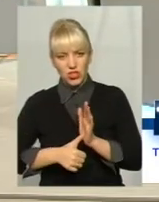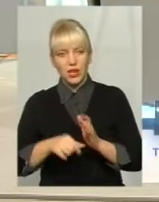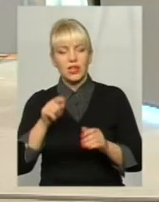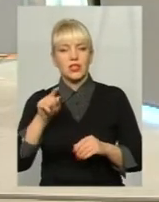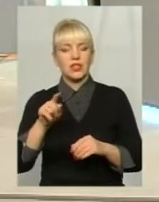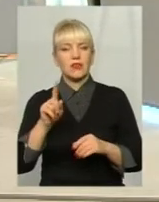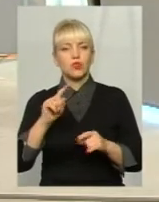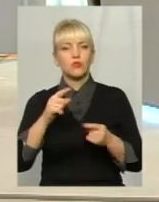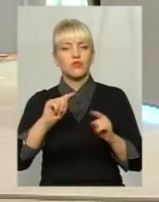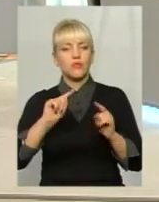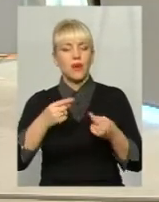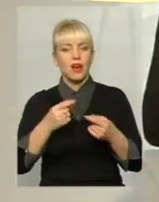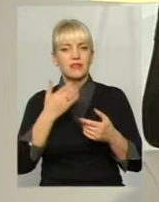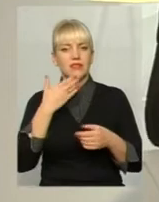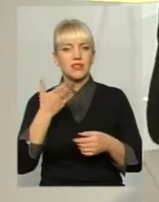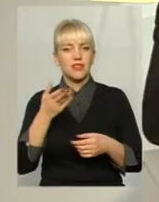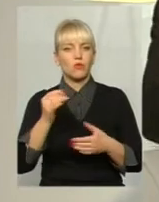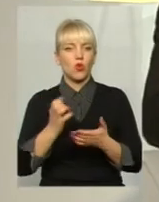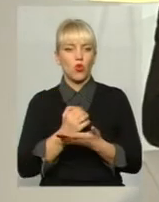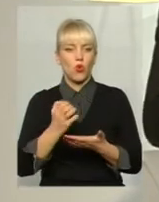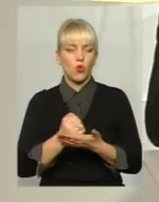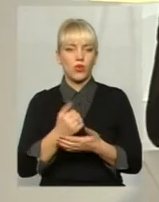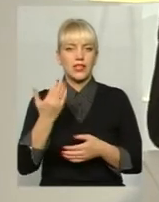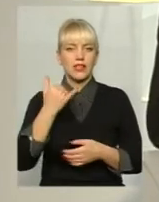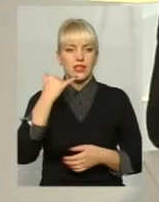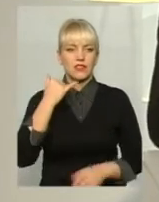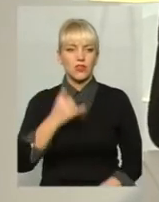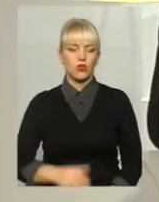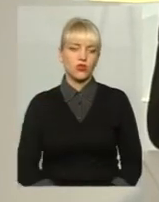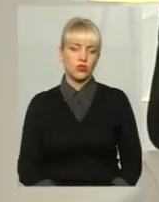доходить трошки. Я зрозумію. Толій Макарович, у нас дзвіночок є. Доброго вечора.